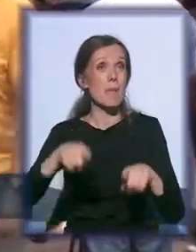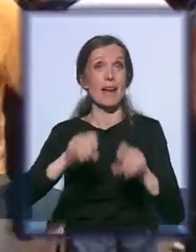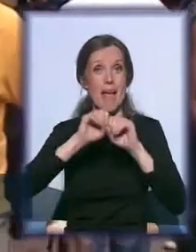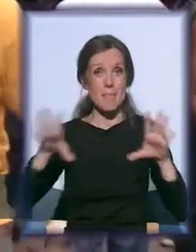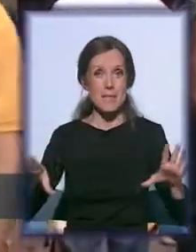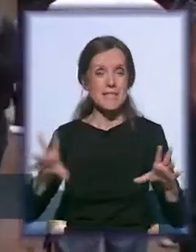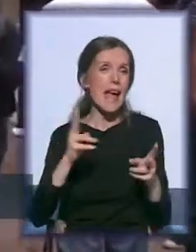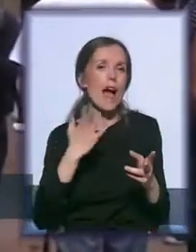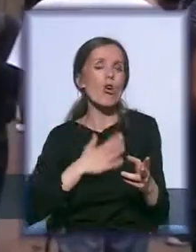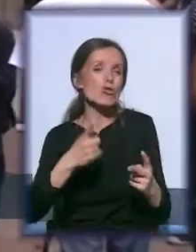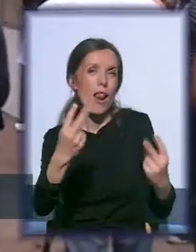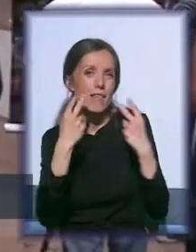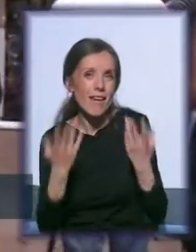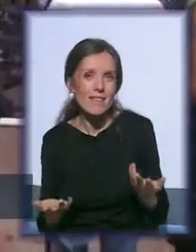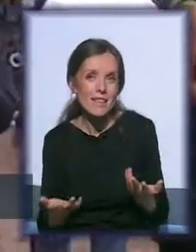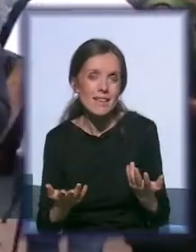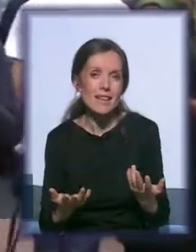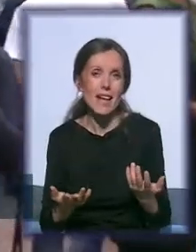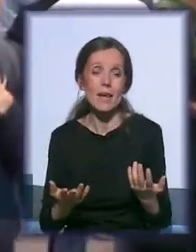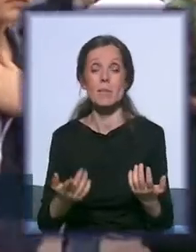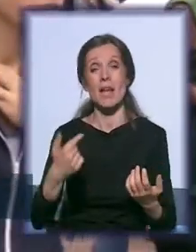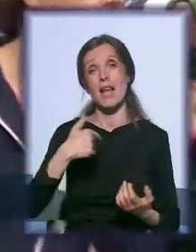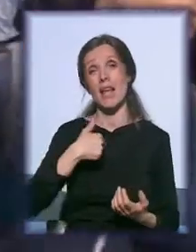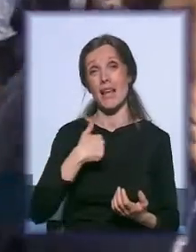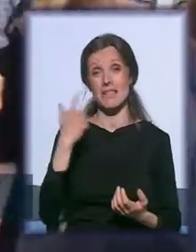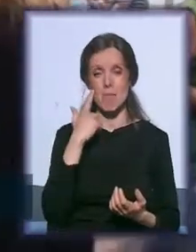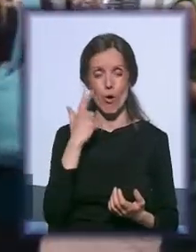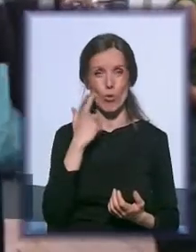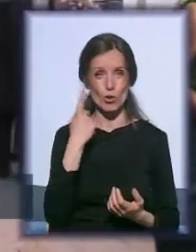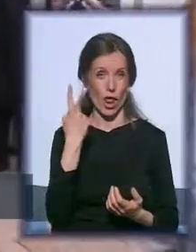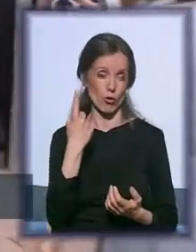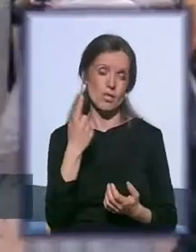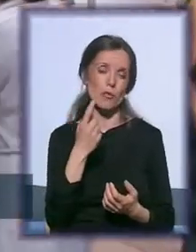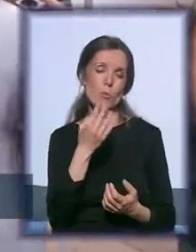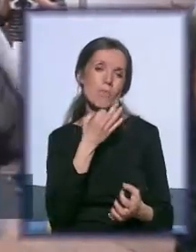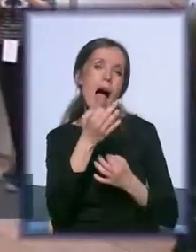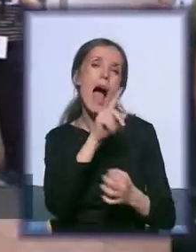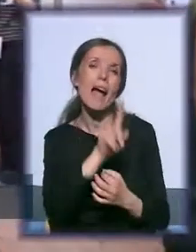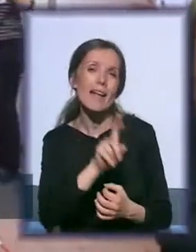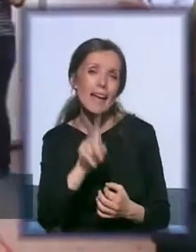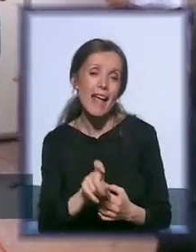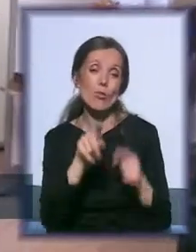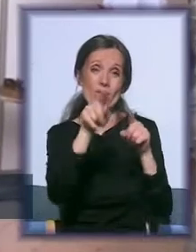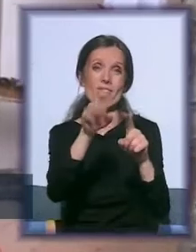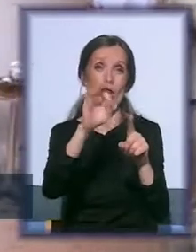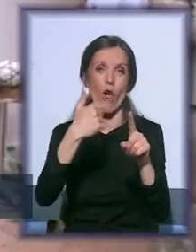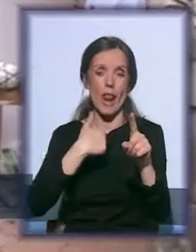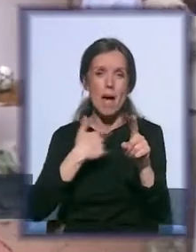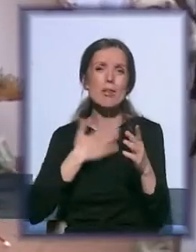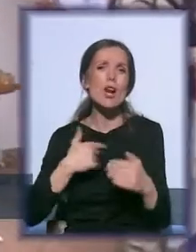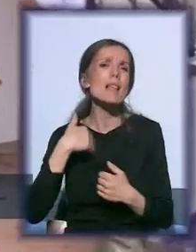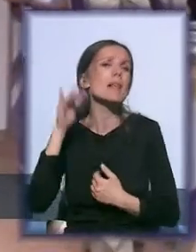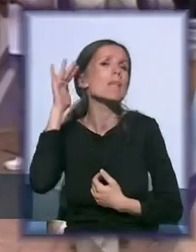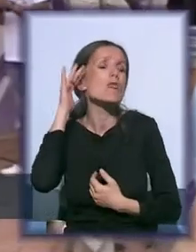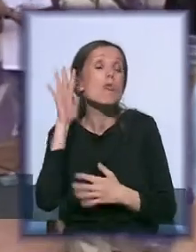u kom svetlu vide. Ja sam pokušala da kroz jednu anketu Vio Nama dođem do onoga šta je to možda